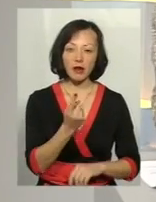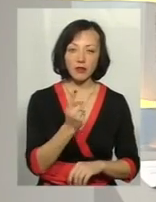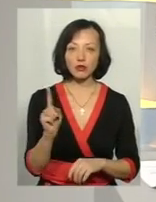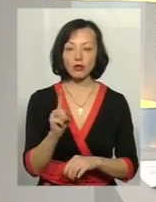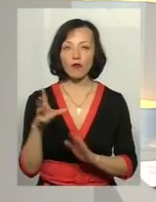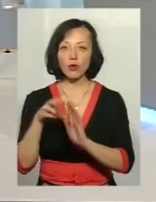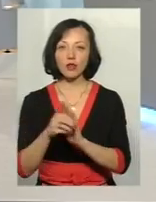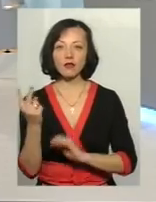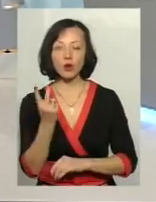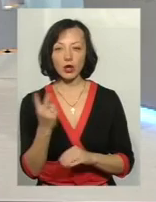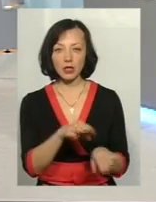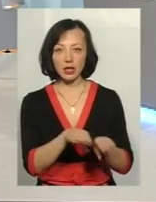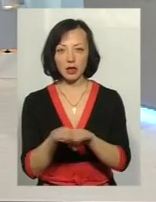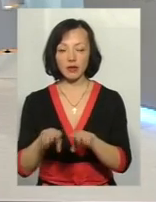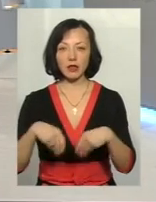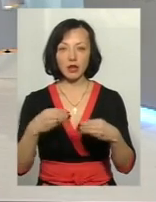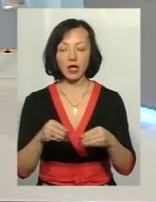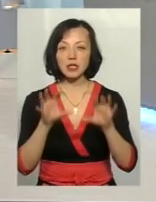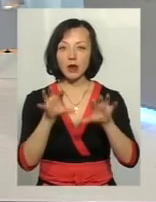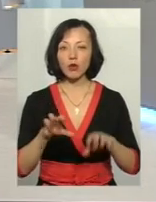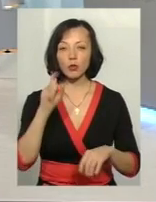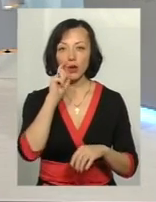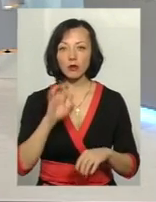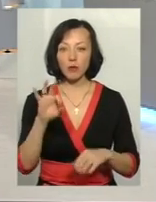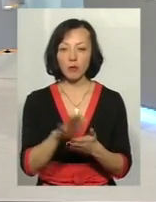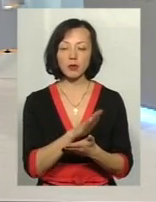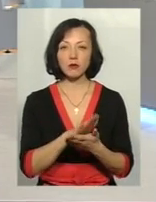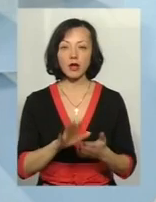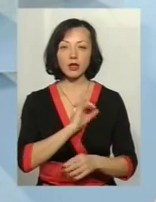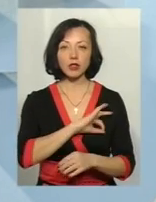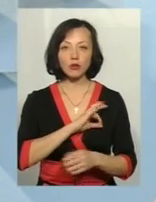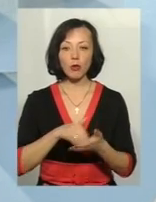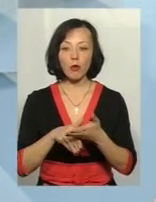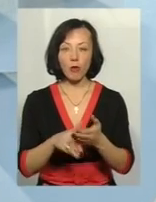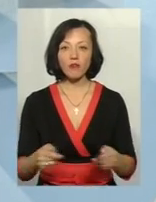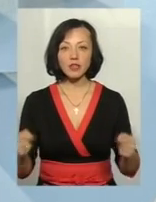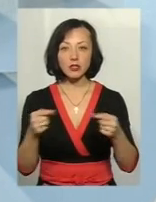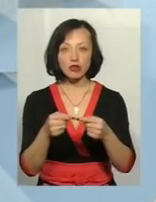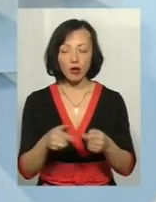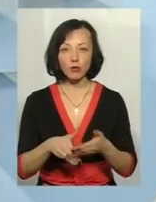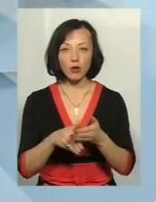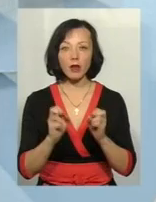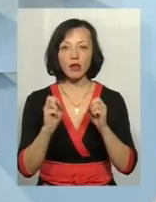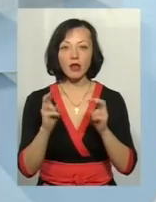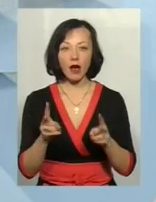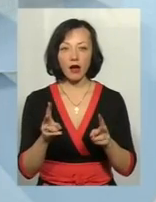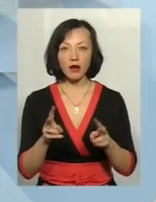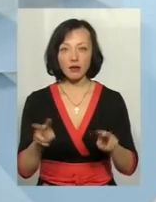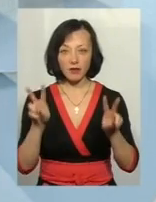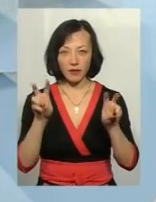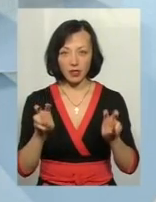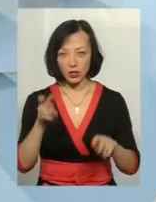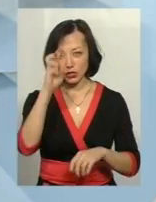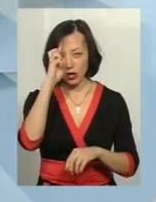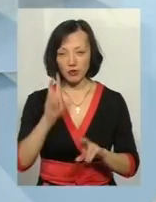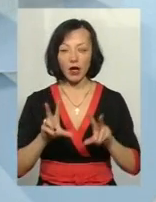що входить в вторинний рівень надання допомоги? Закон України про безоплатну правову допомогу визначає таку допомогу, як вид державної гарантії.